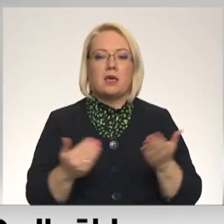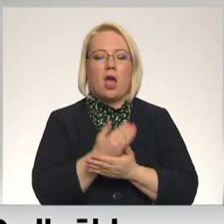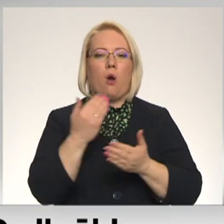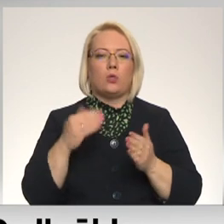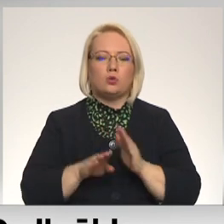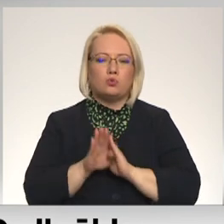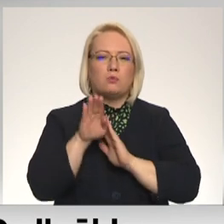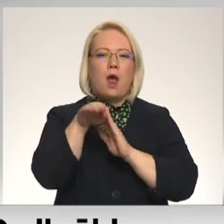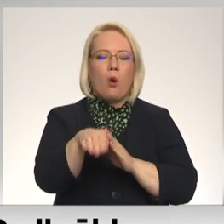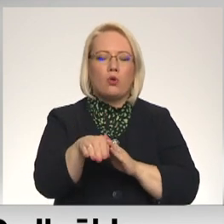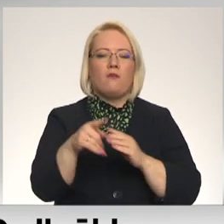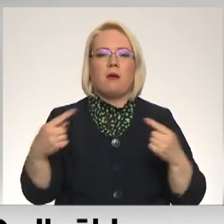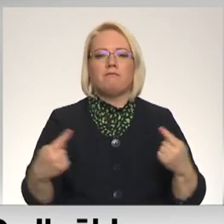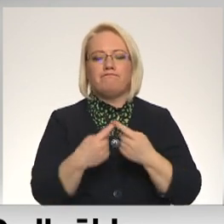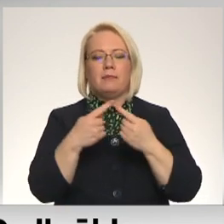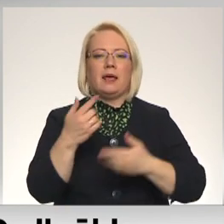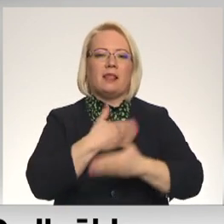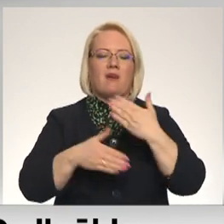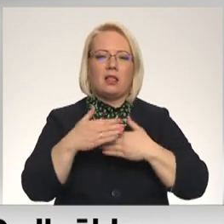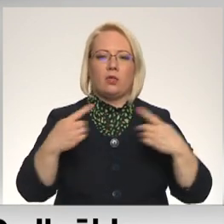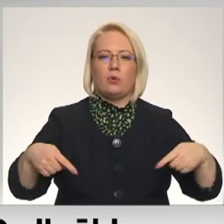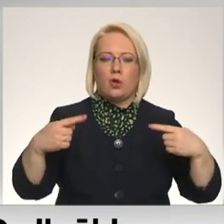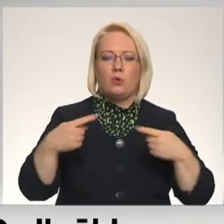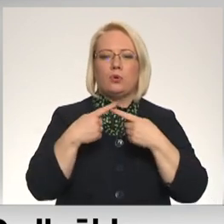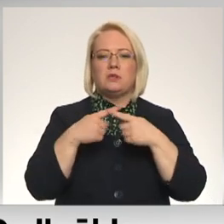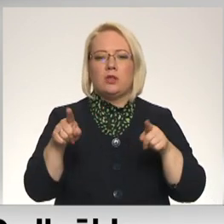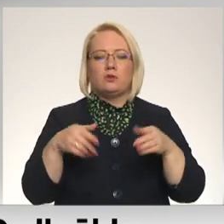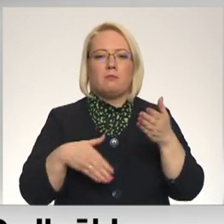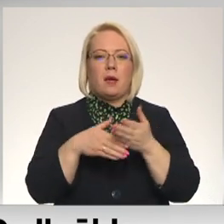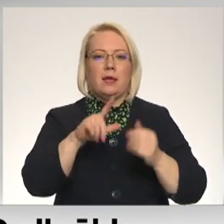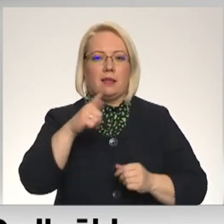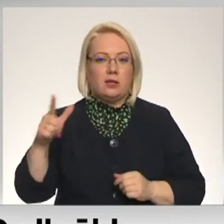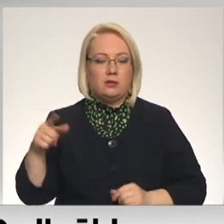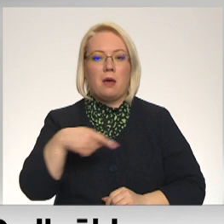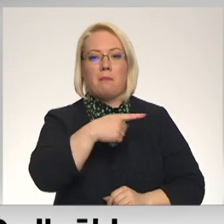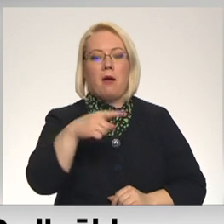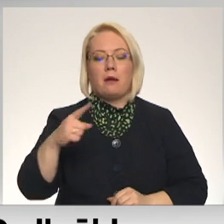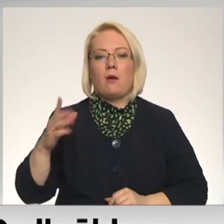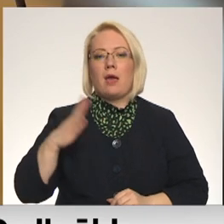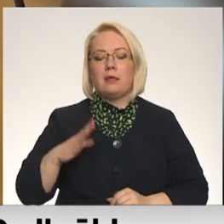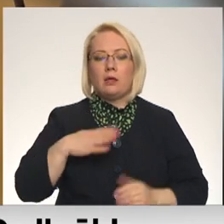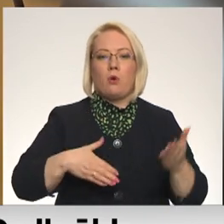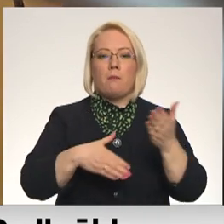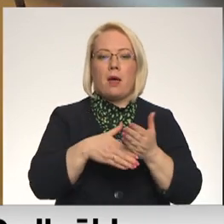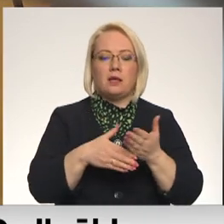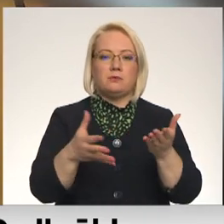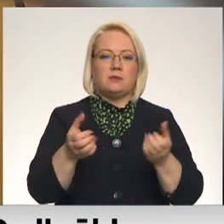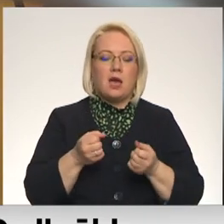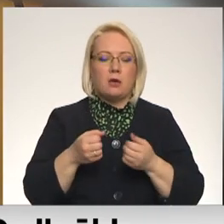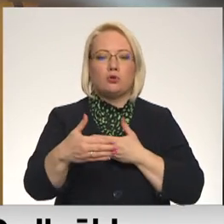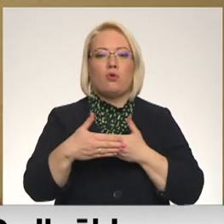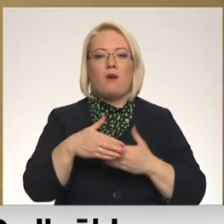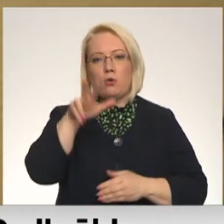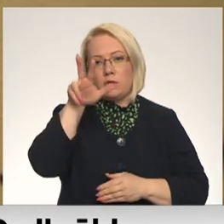uzbrauktuvis vai pielāgotas invalīdu ratiņus un citus palīgu līdzekļus. Pārējie gaidīto palīdzību saņems tuvāko triju